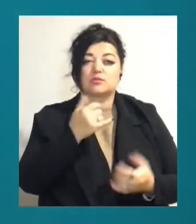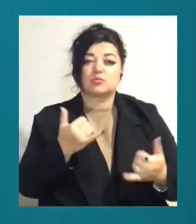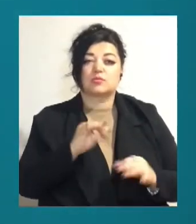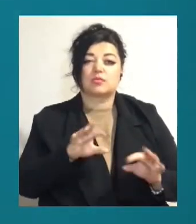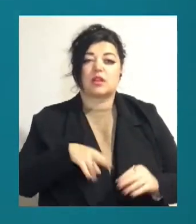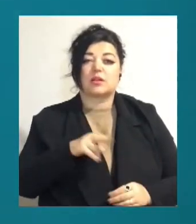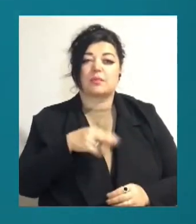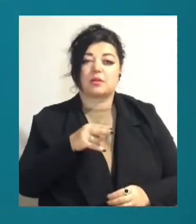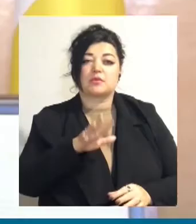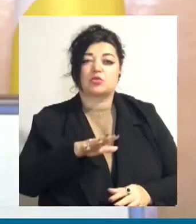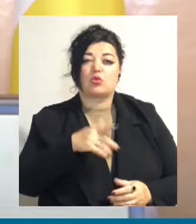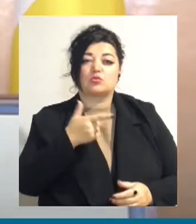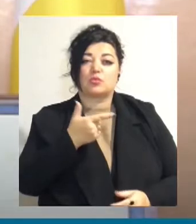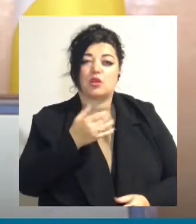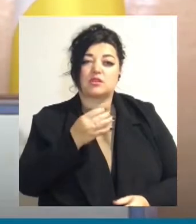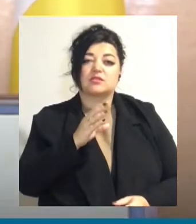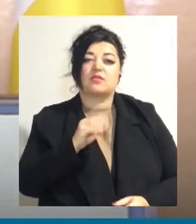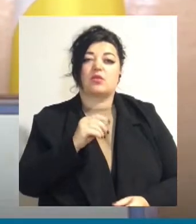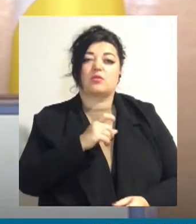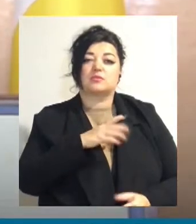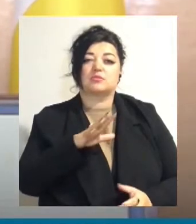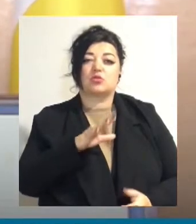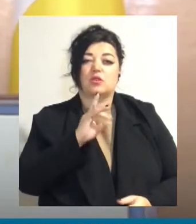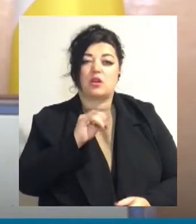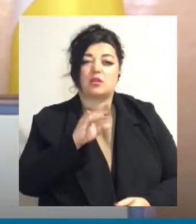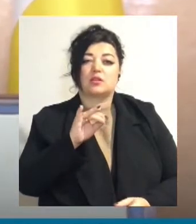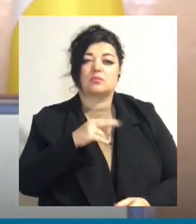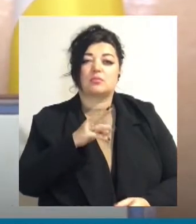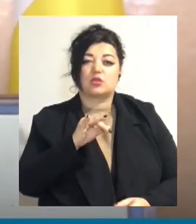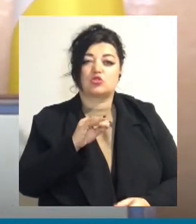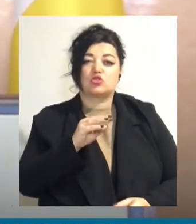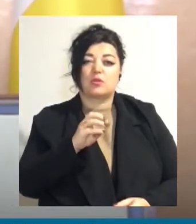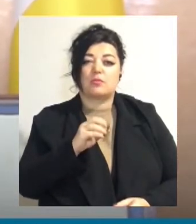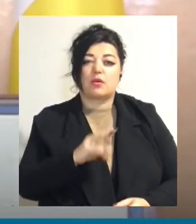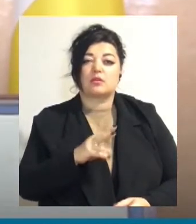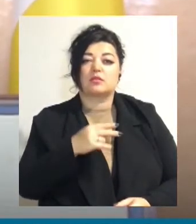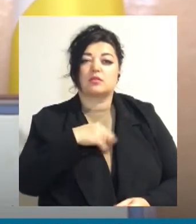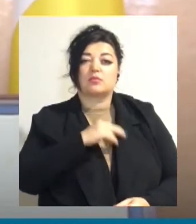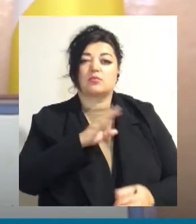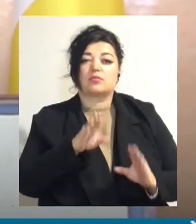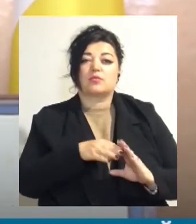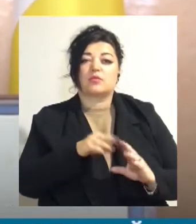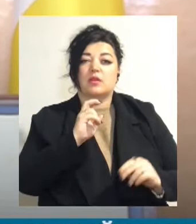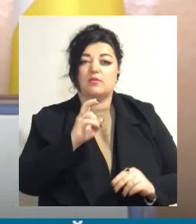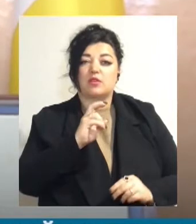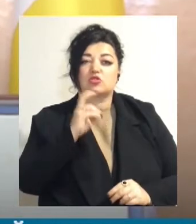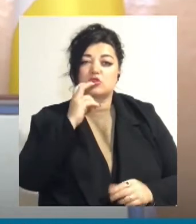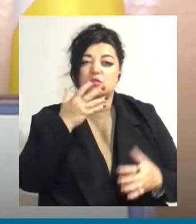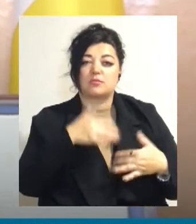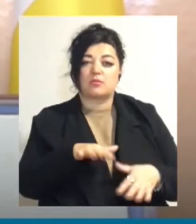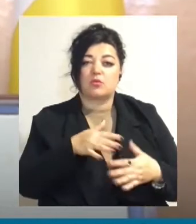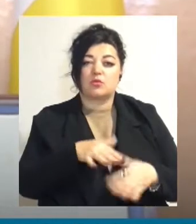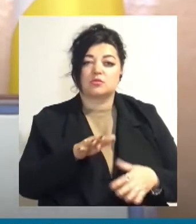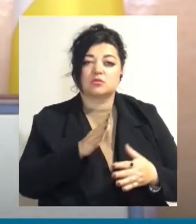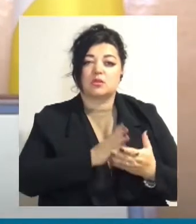Одеської міської ради Дмитро Жеман. Не роботи. По трамваю це черноморське направлення,